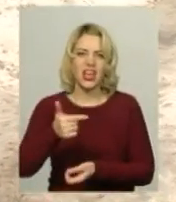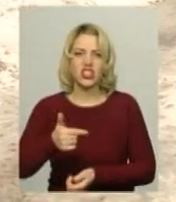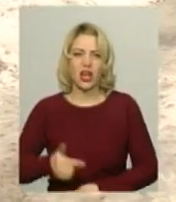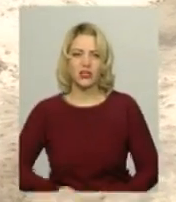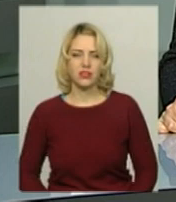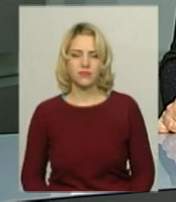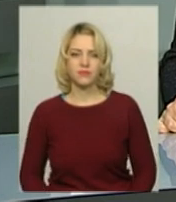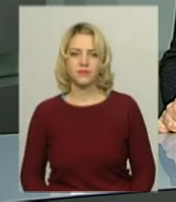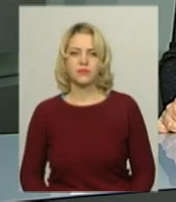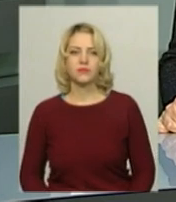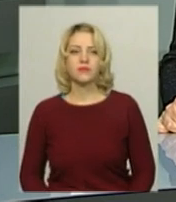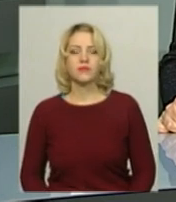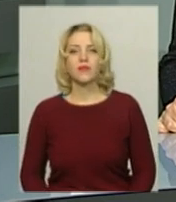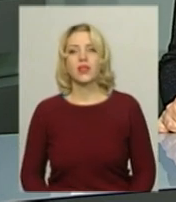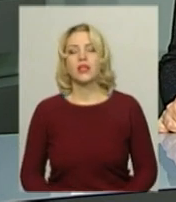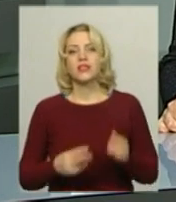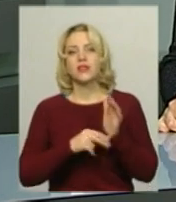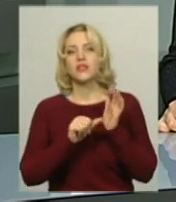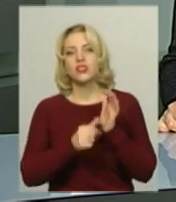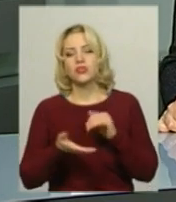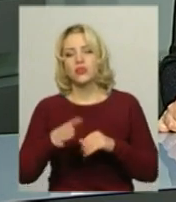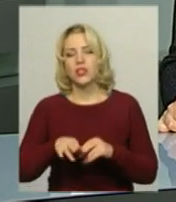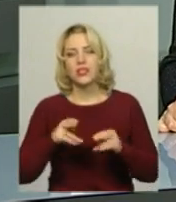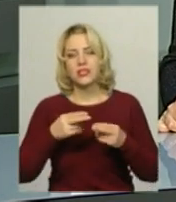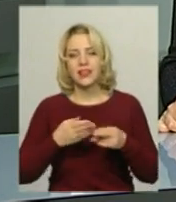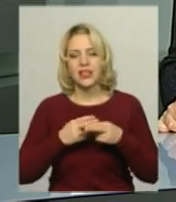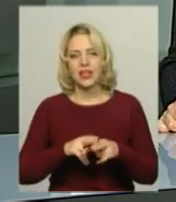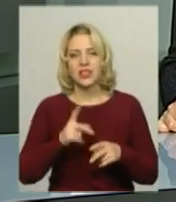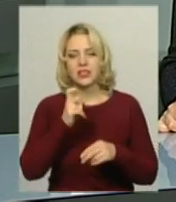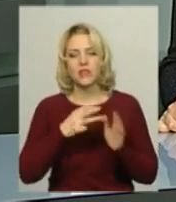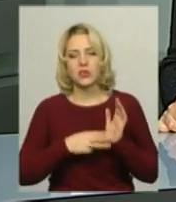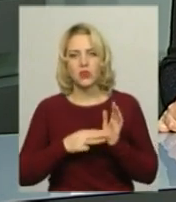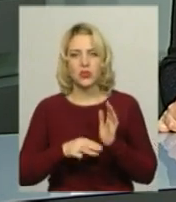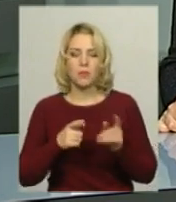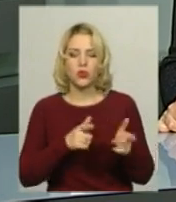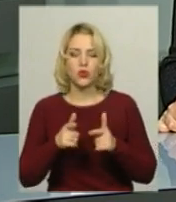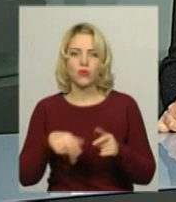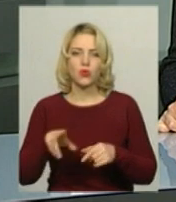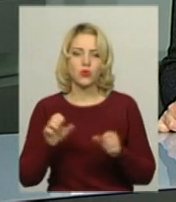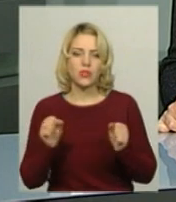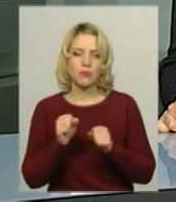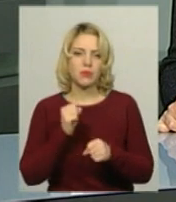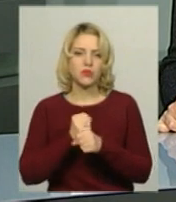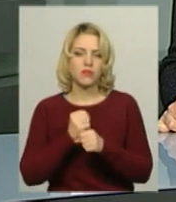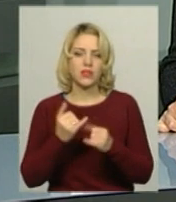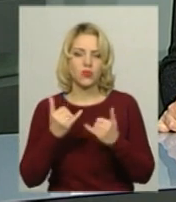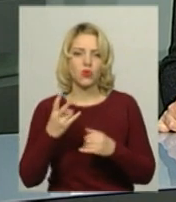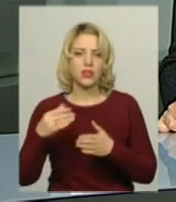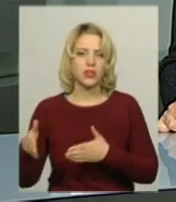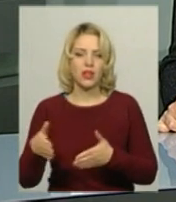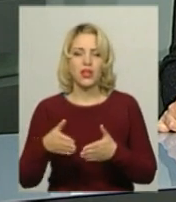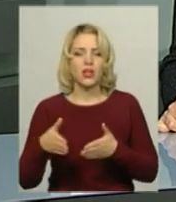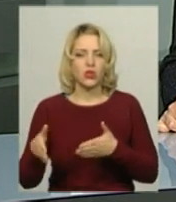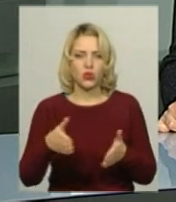Центр. 76 одиниць техніки зі 180 одиниць підготовлених до зами працювали сьогодні над обробкою